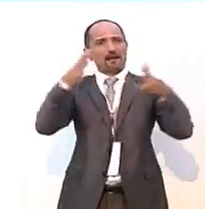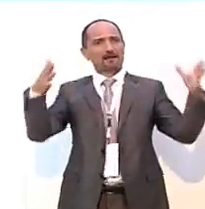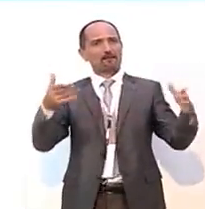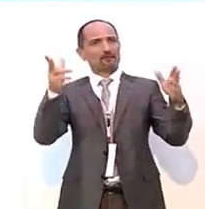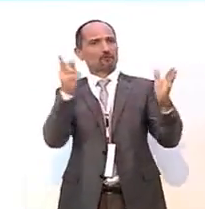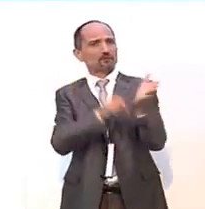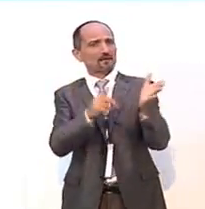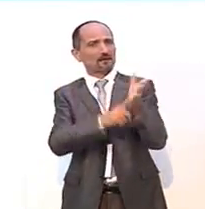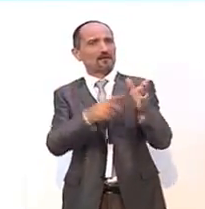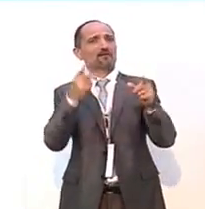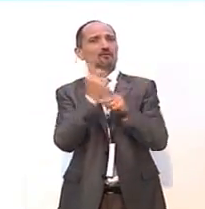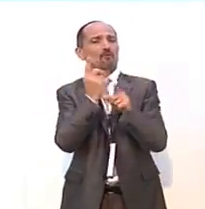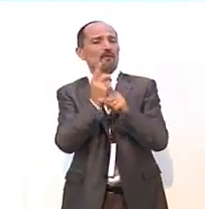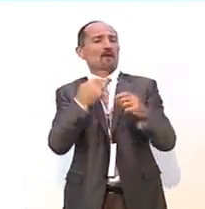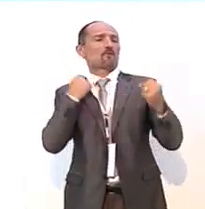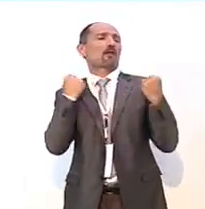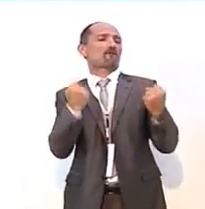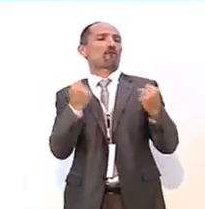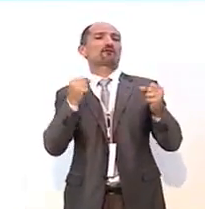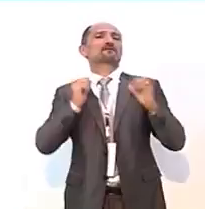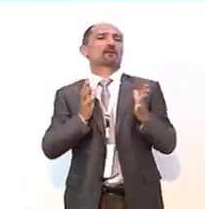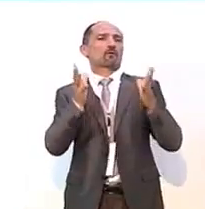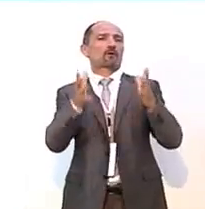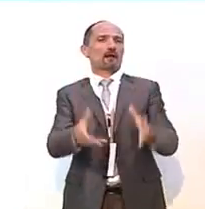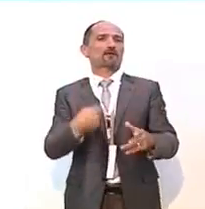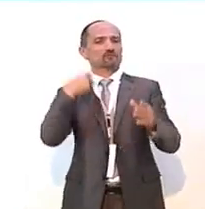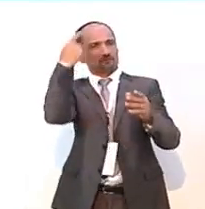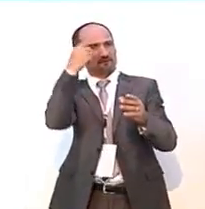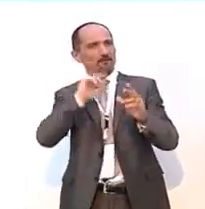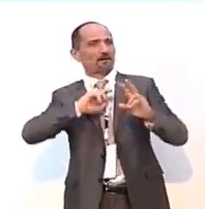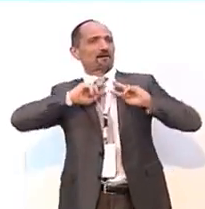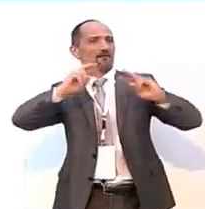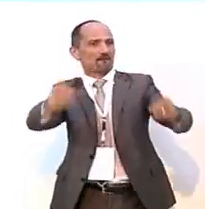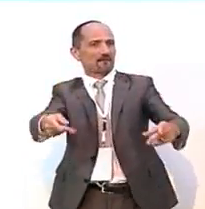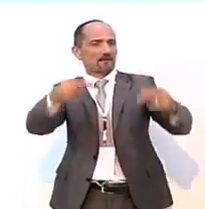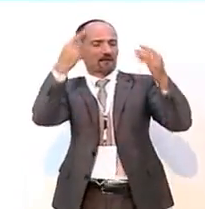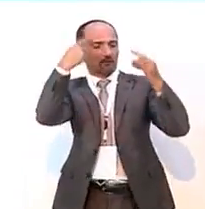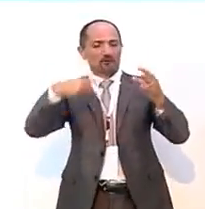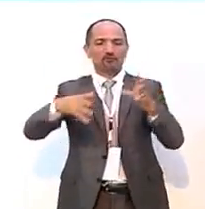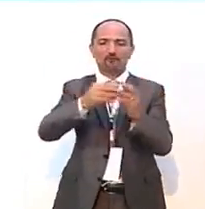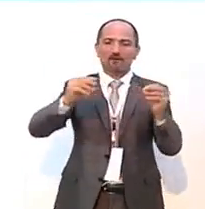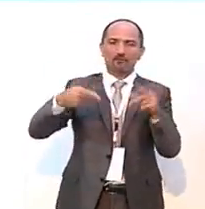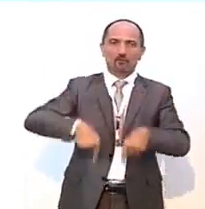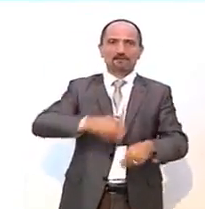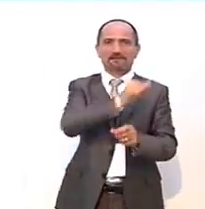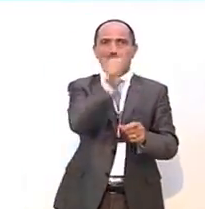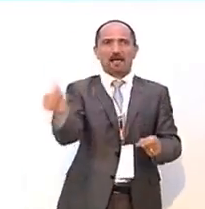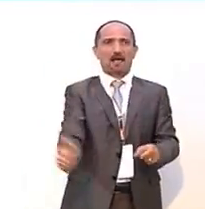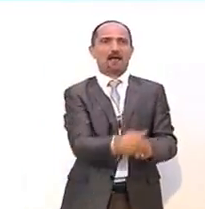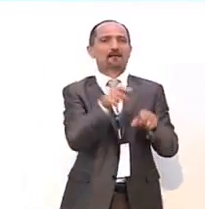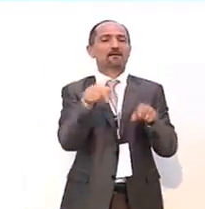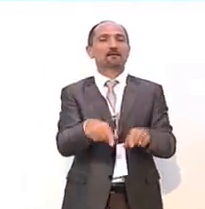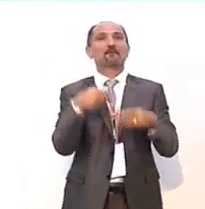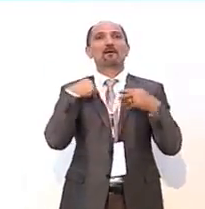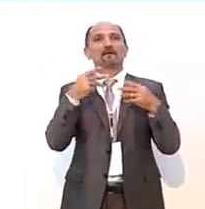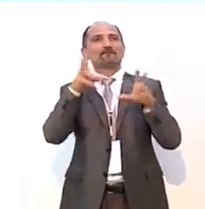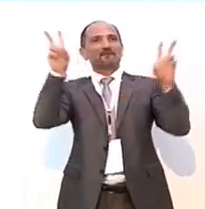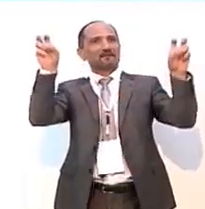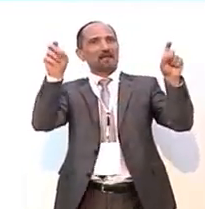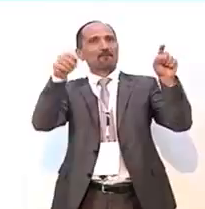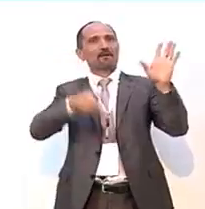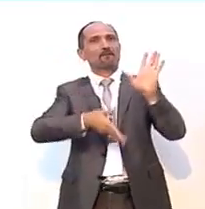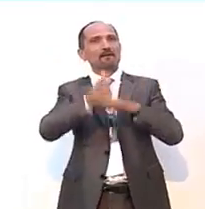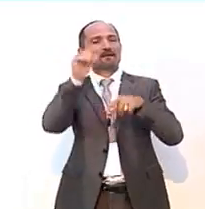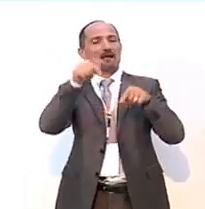e dobbiamo avere quindi la forza e il coraggio di saper rivendicare quanto fatto in questi anni. Ripartiamo allora dai temi, dalla